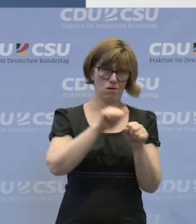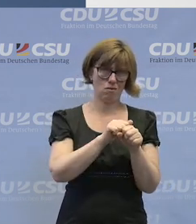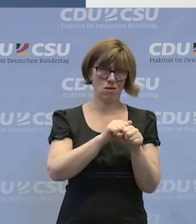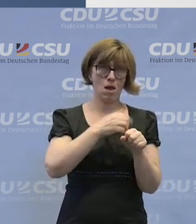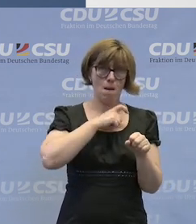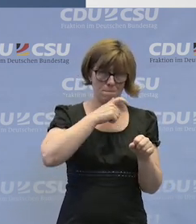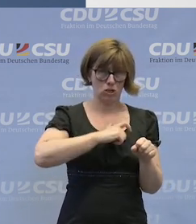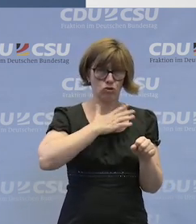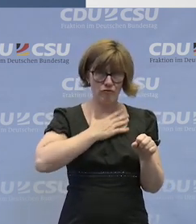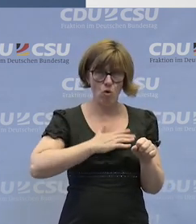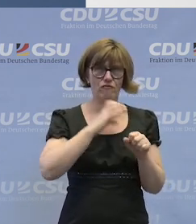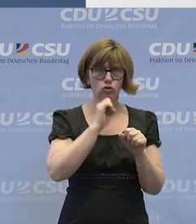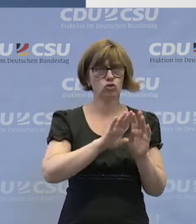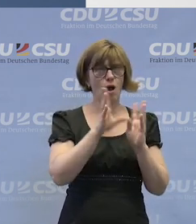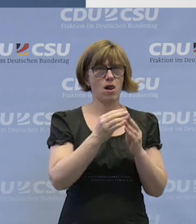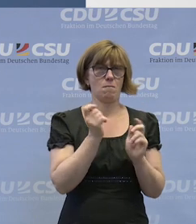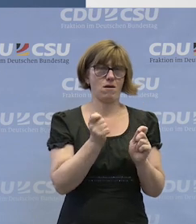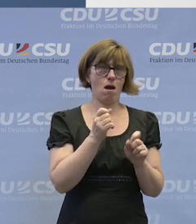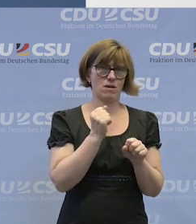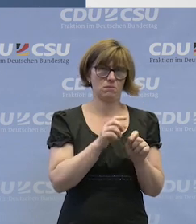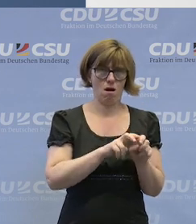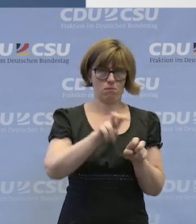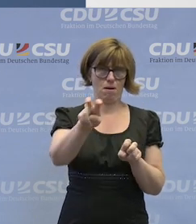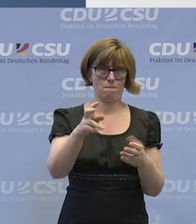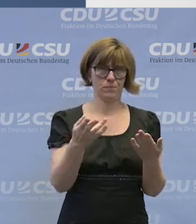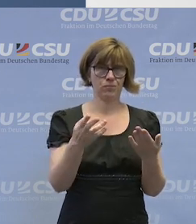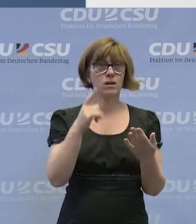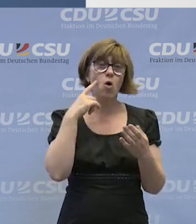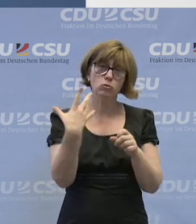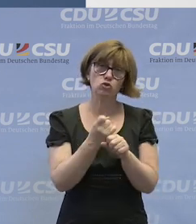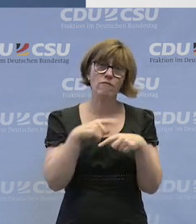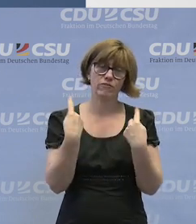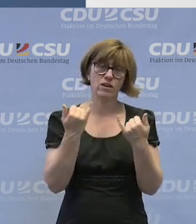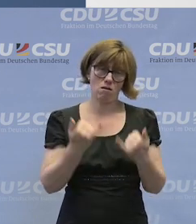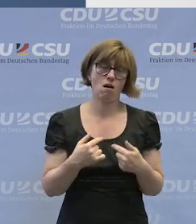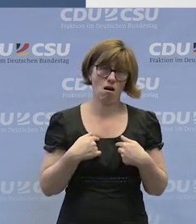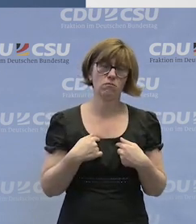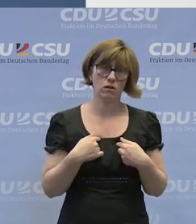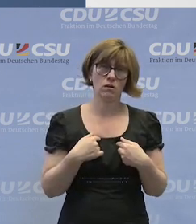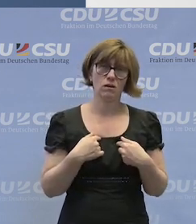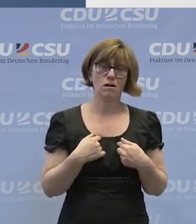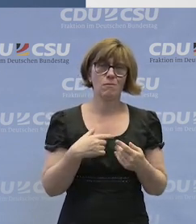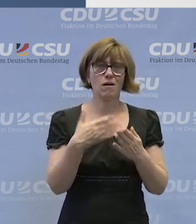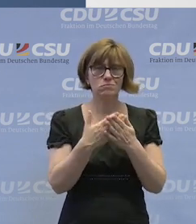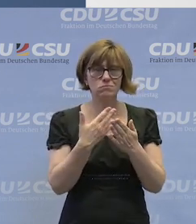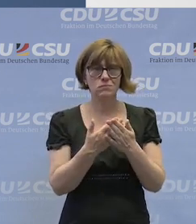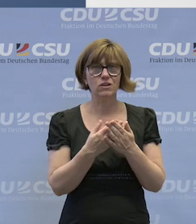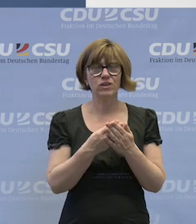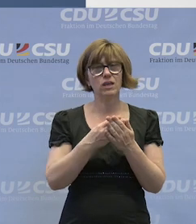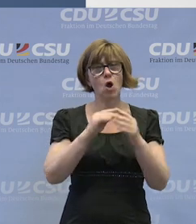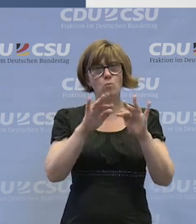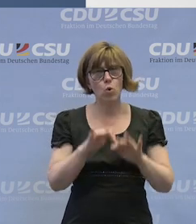auf den allgemeinen Arbeitsmarkt strebt. Das sollte uns gelingen, ist aber im